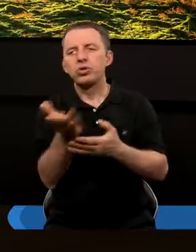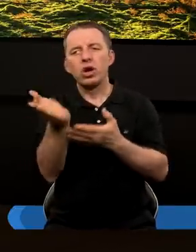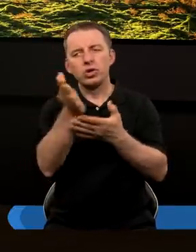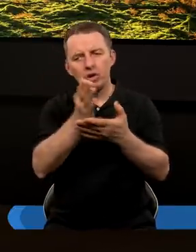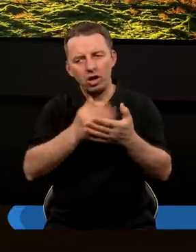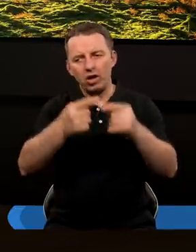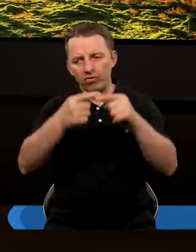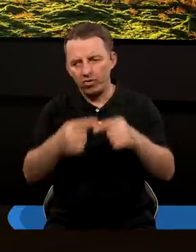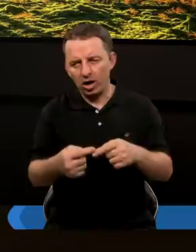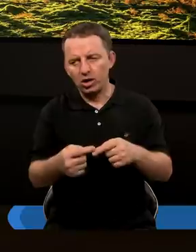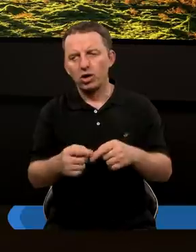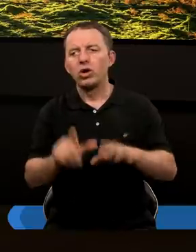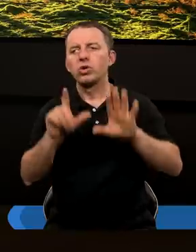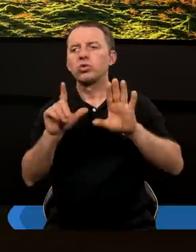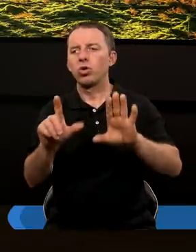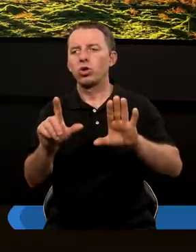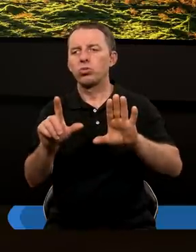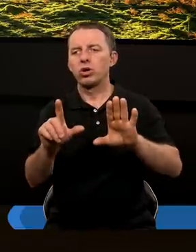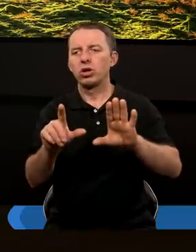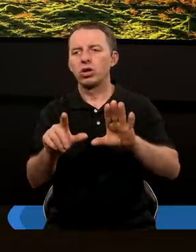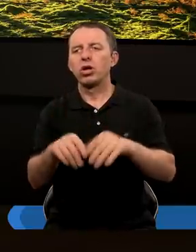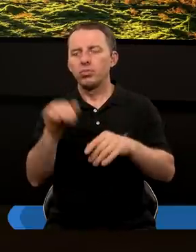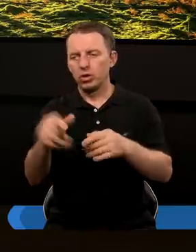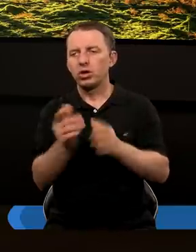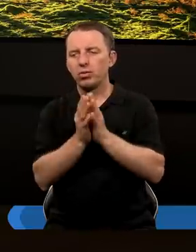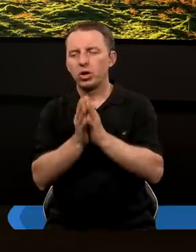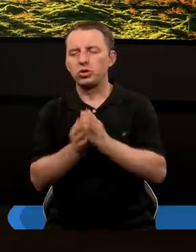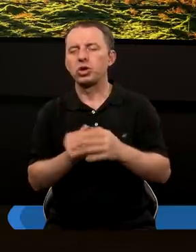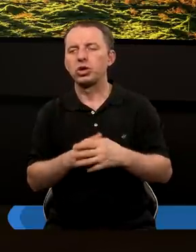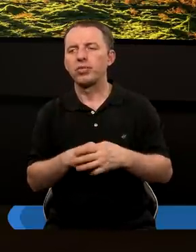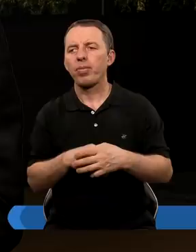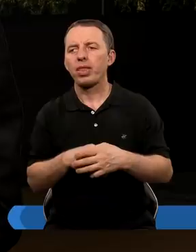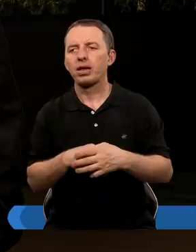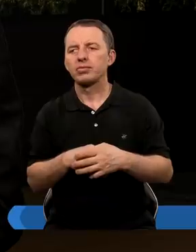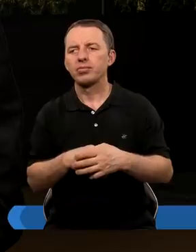trzeci rozdział i werset siódmy. Leszku, jeśli mogę Cię prosić.